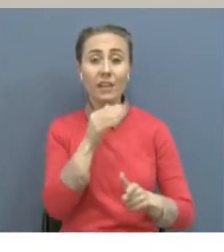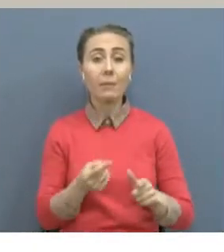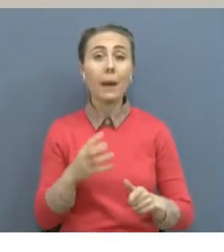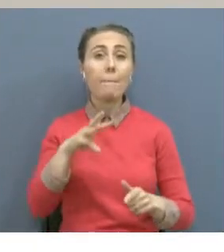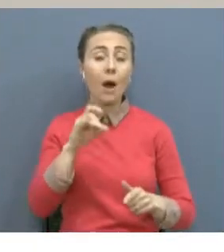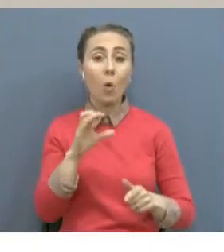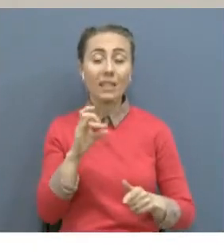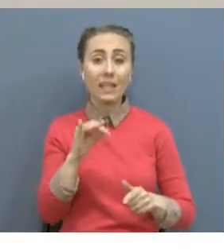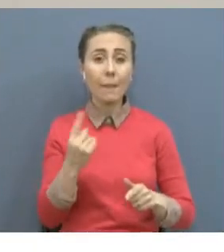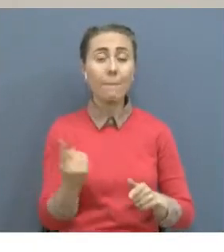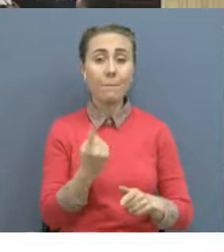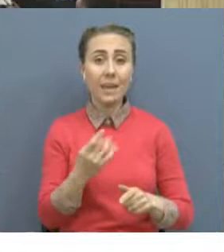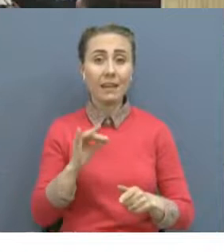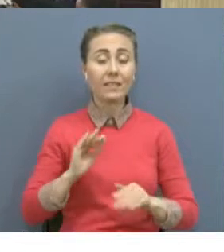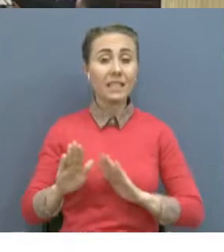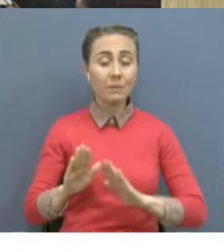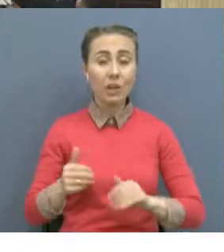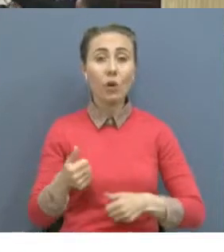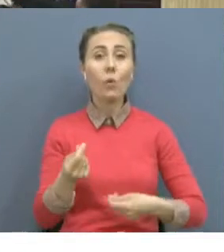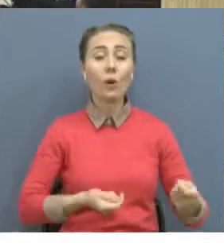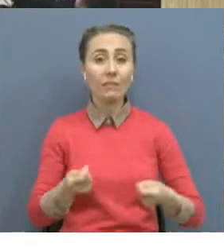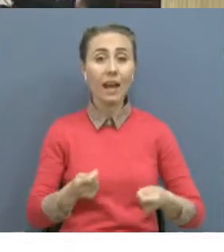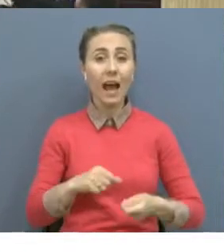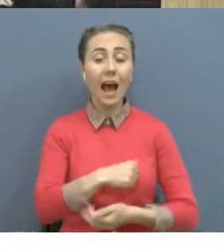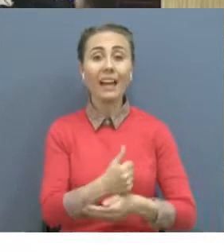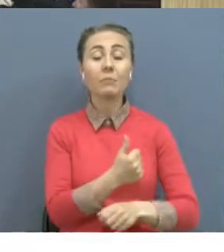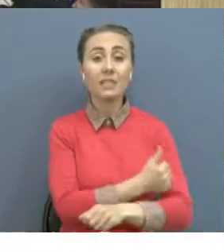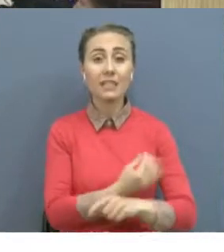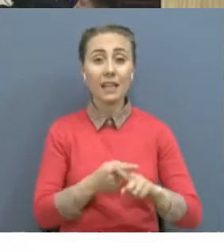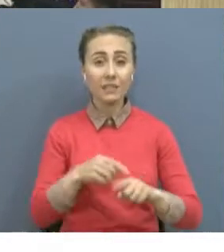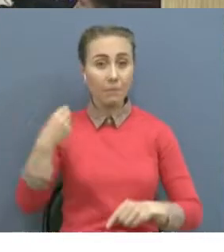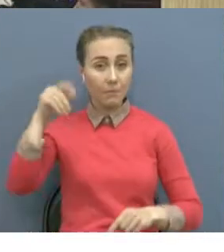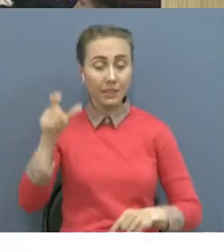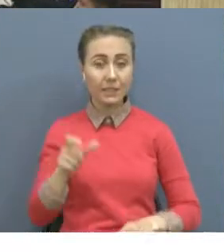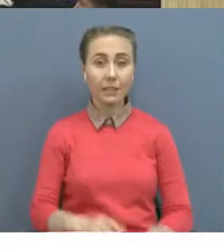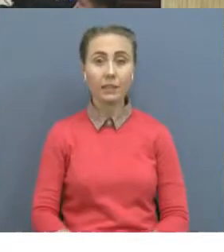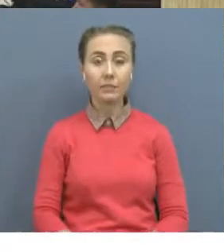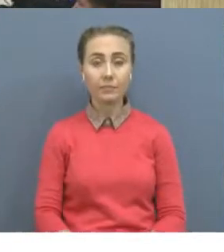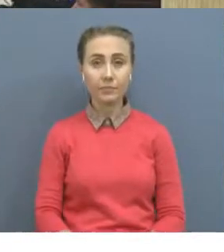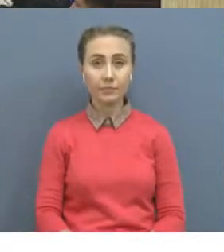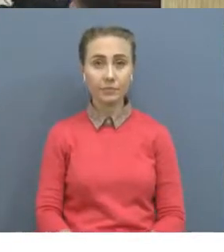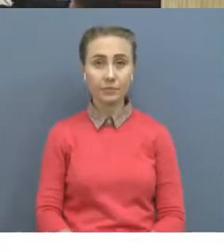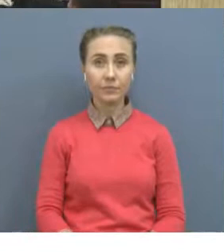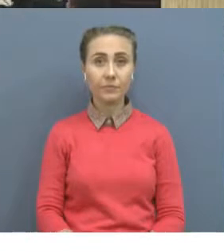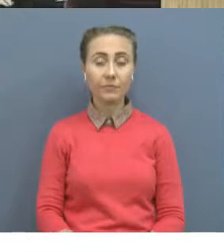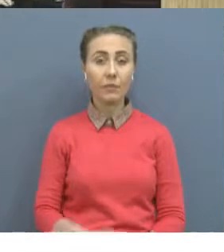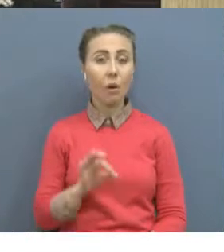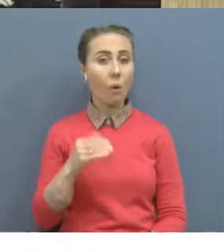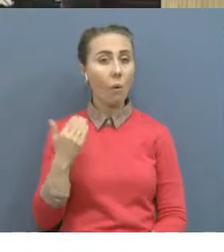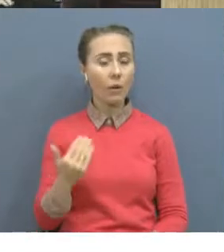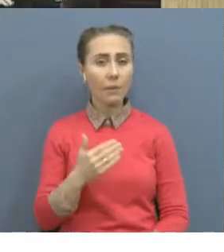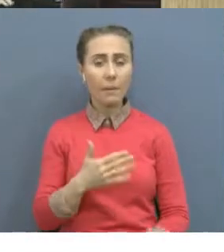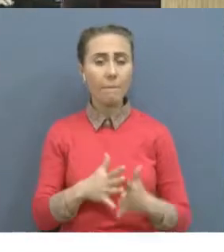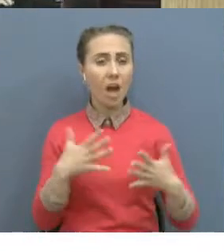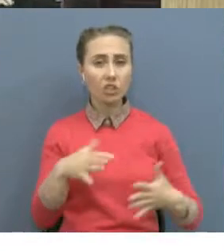үлкен сенім артылып отырым. Ол мемлекет қызметінің қырсырын жетікмен керген ұзақ жыл түрлі салада